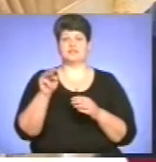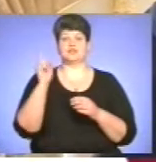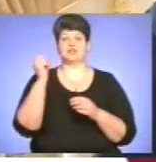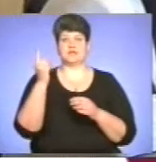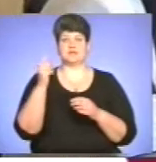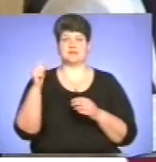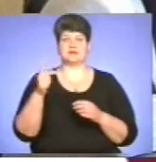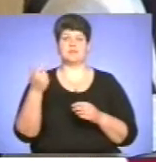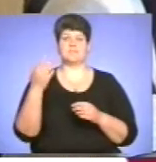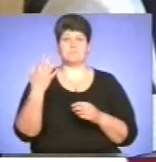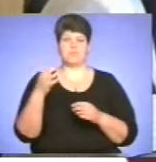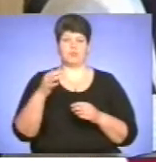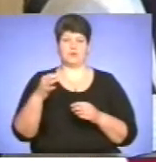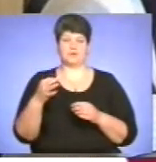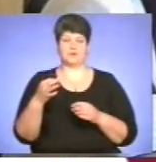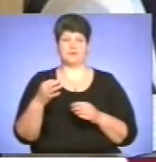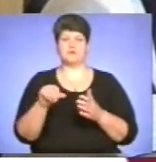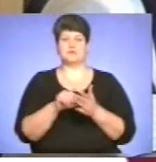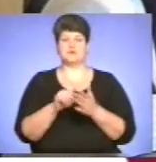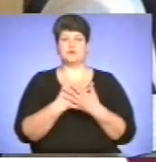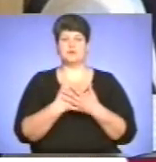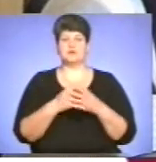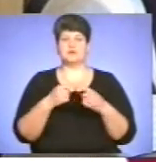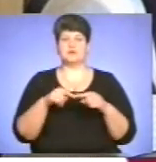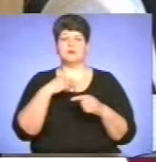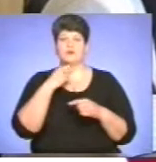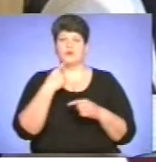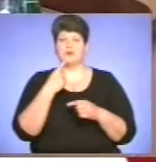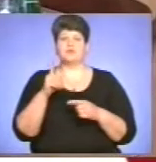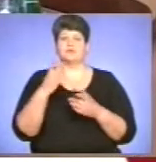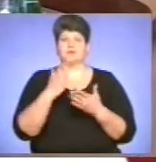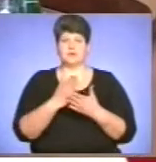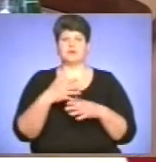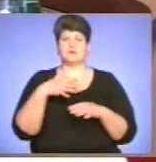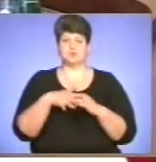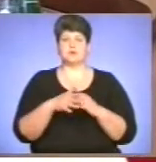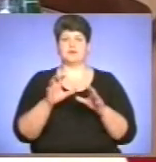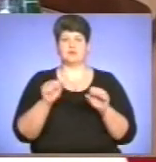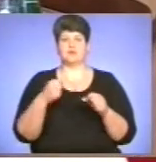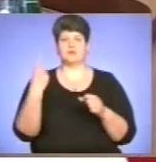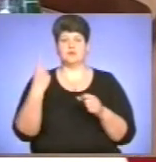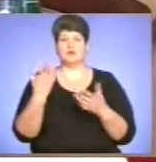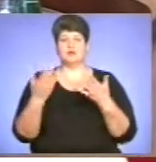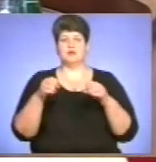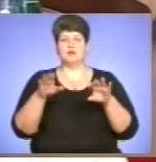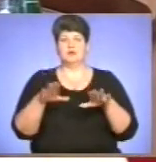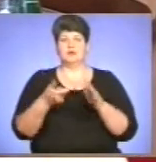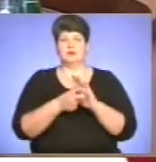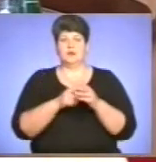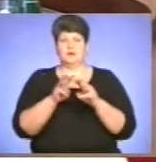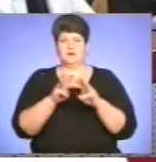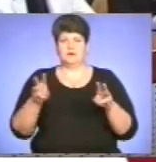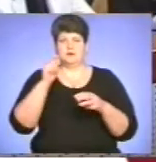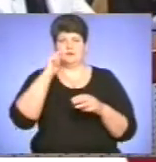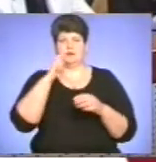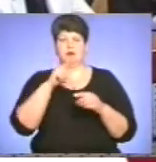копійок. Представники громадських організацій зауважили, що в них є порозуміння з владою області, але постанова Кабінету міністрів України